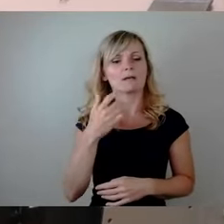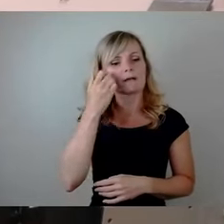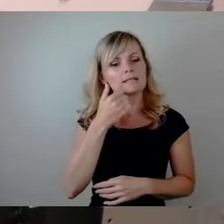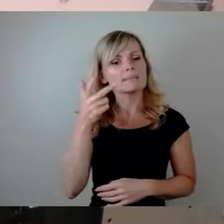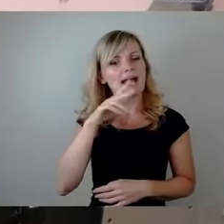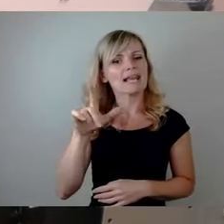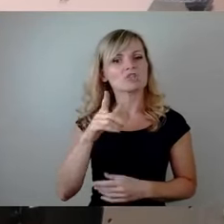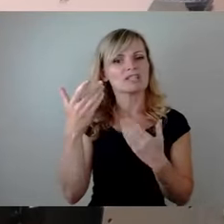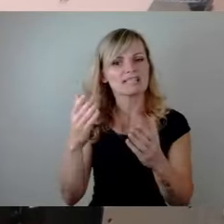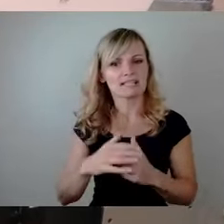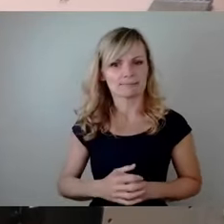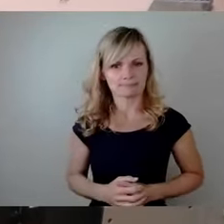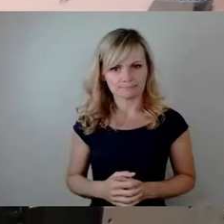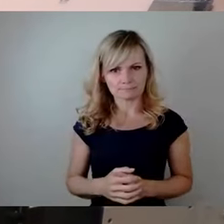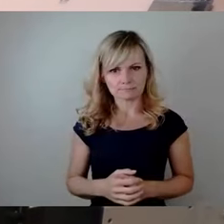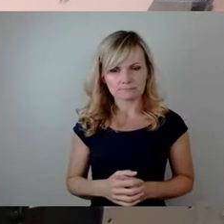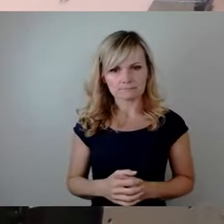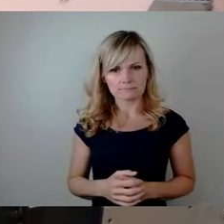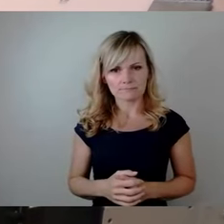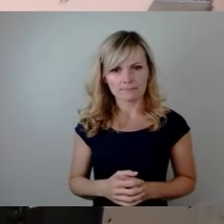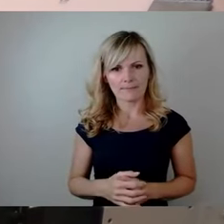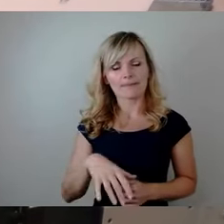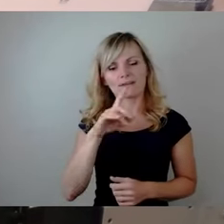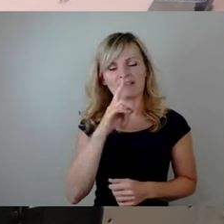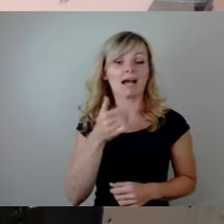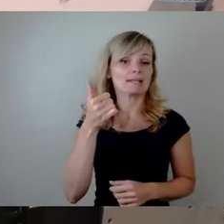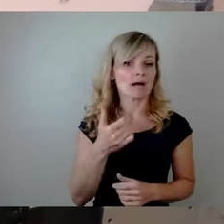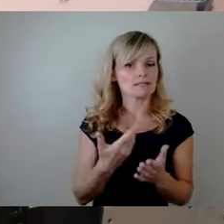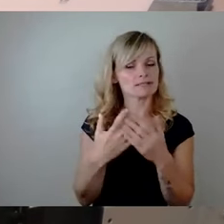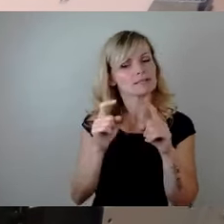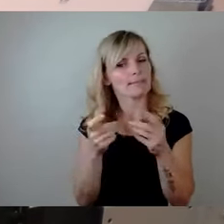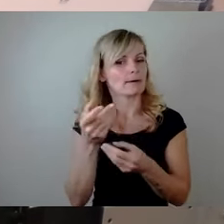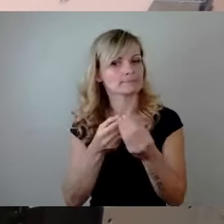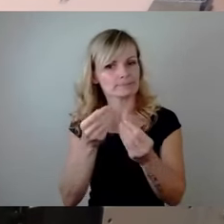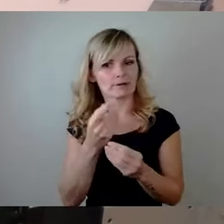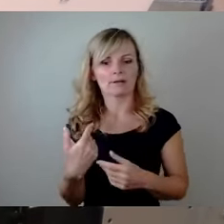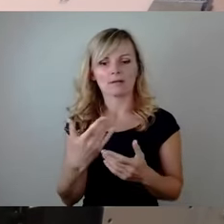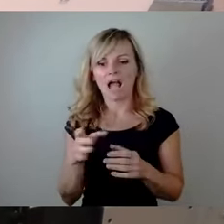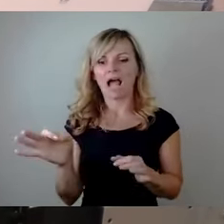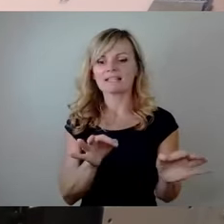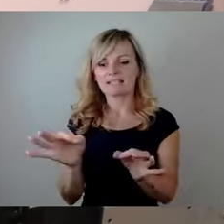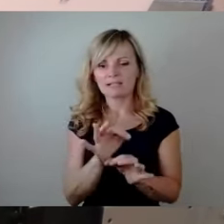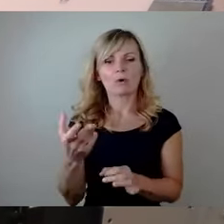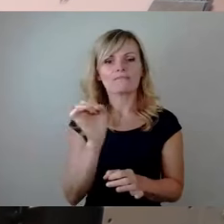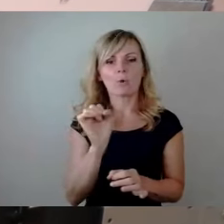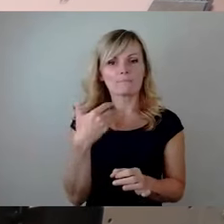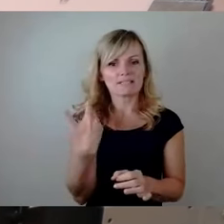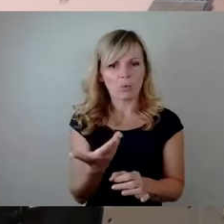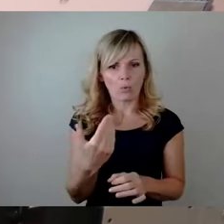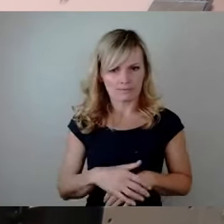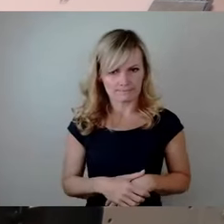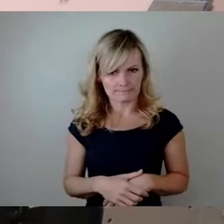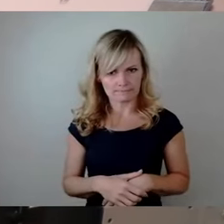wenn Sie sich mal mit der Materie befassen würden, die sozusagen auch zu dieser Ansiedlung letzten Endes geführt hat und die auch, sage ich mal,